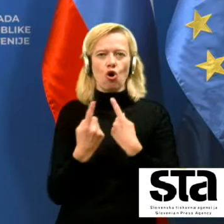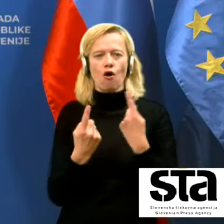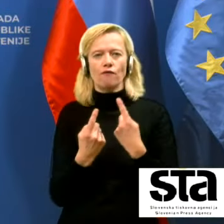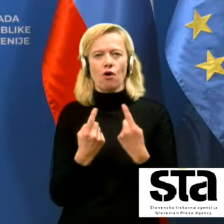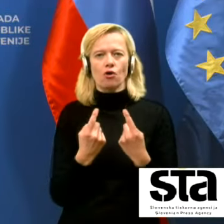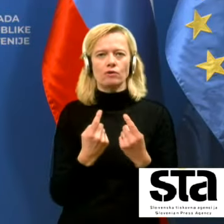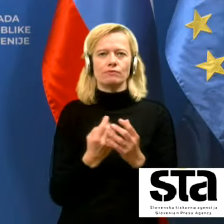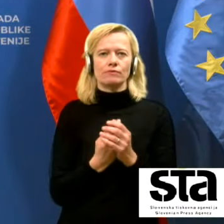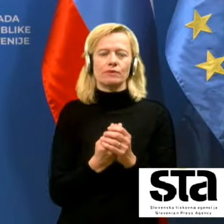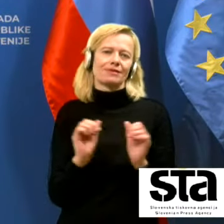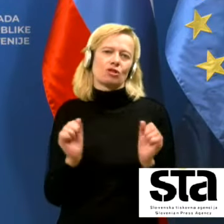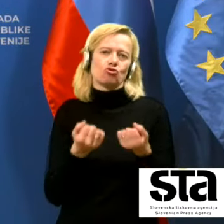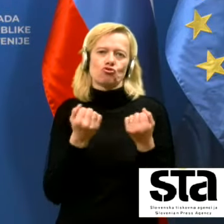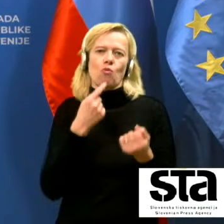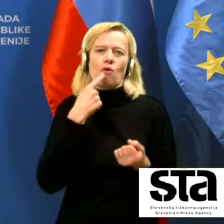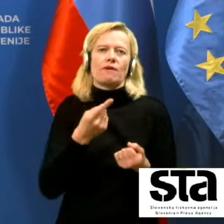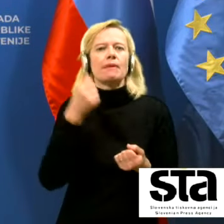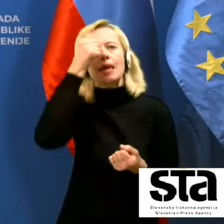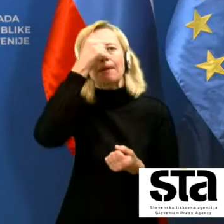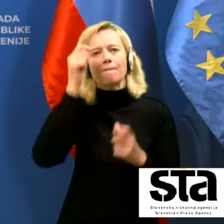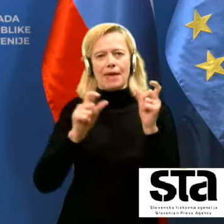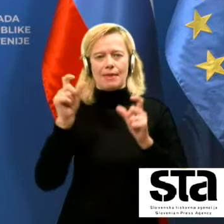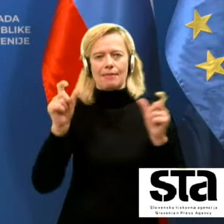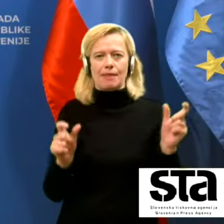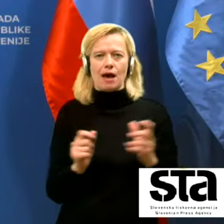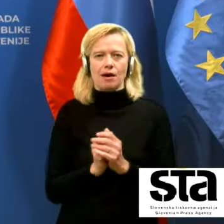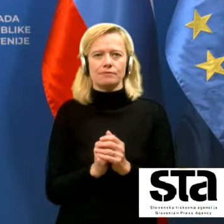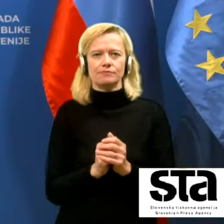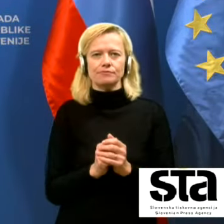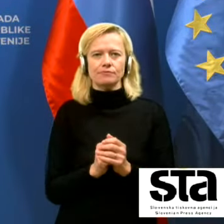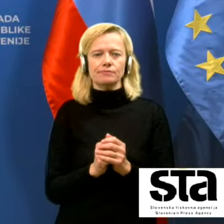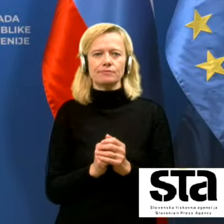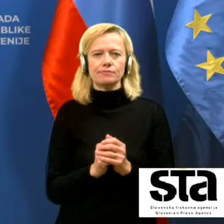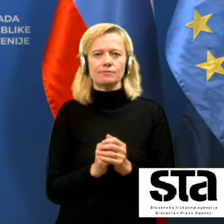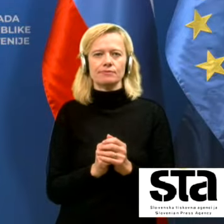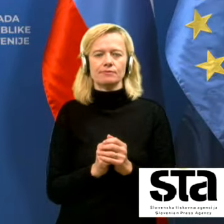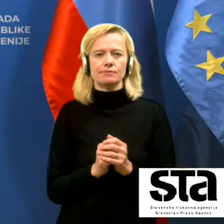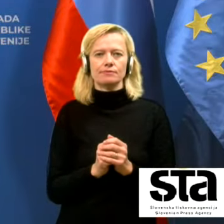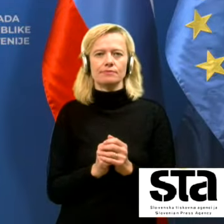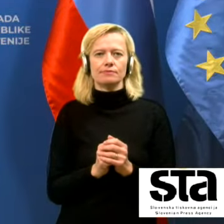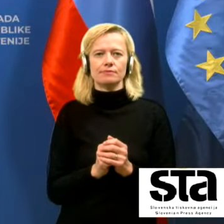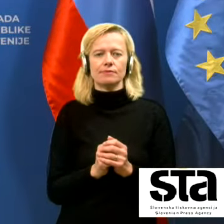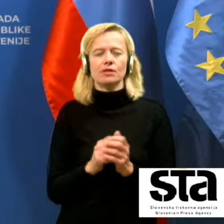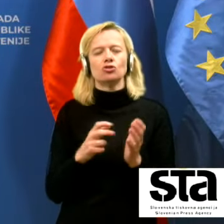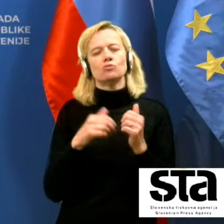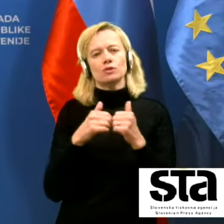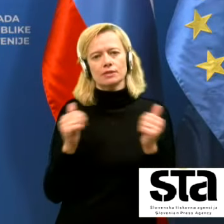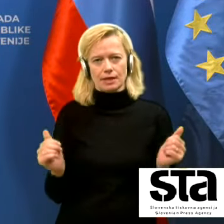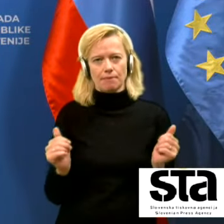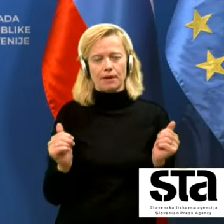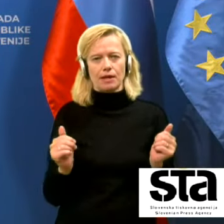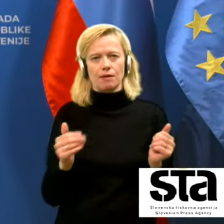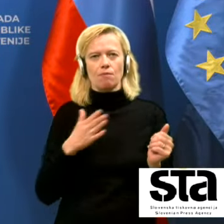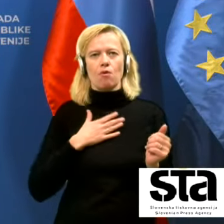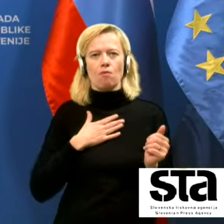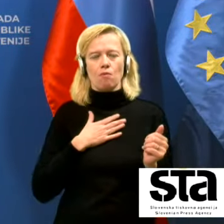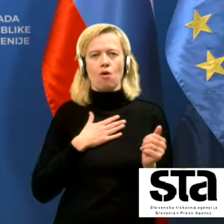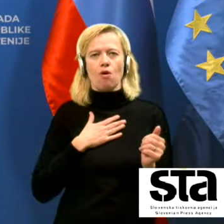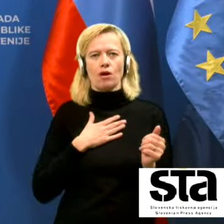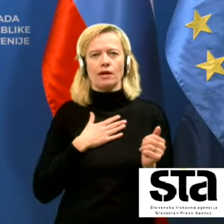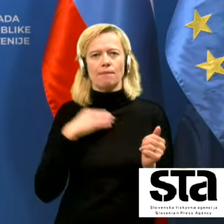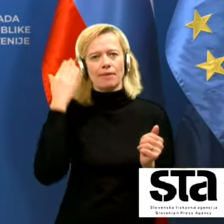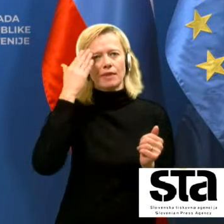težko razpravljam o imenih in o tem predvsem je pa po mojem mnenju v trnem pripričanju potreben